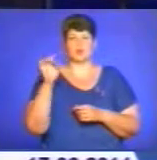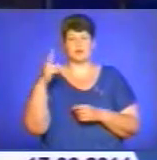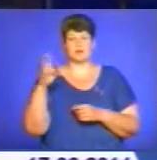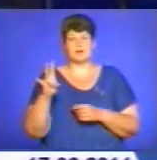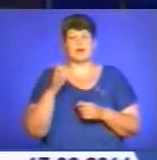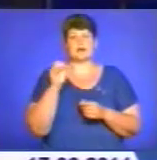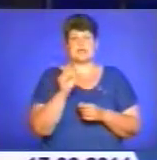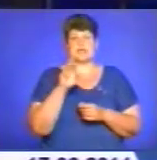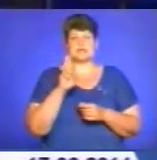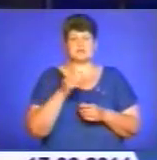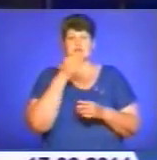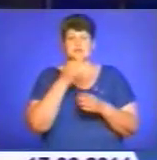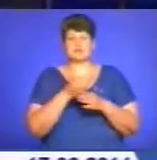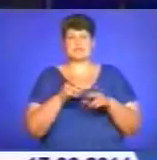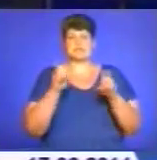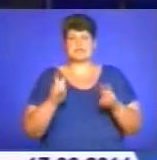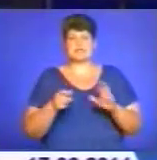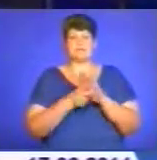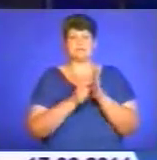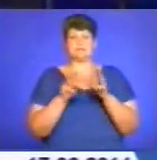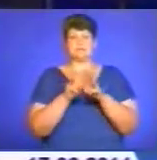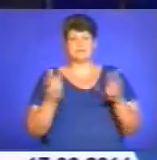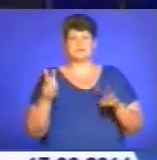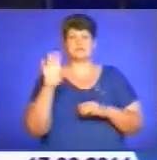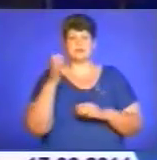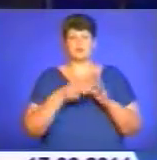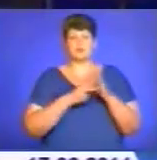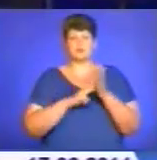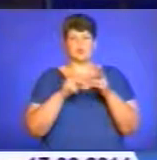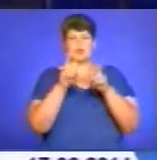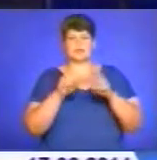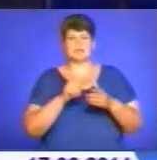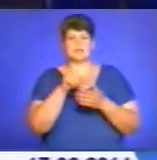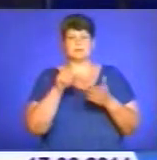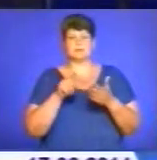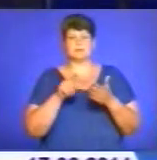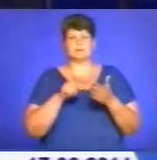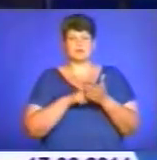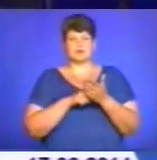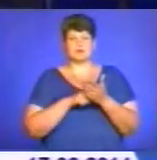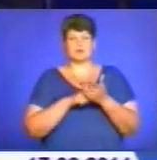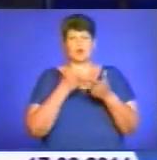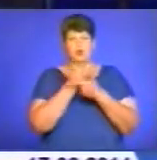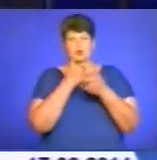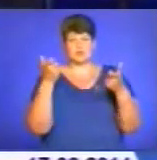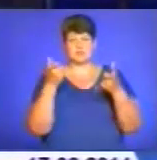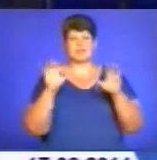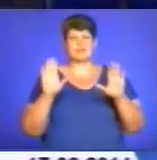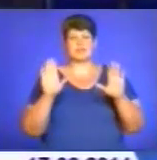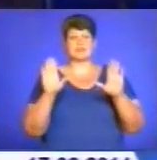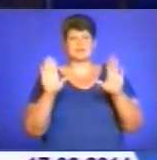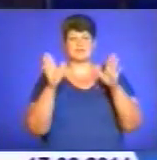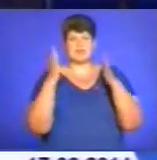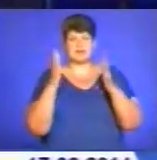Яценюк додав, що на засіданні Кабміну у середу планується розглянути законопроект про оголошення надзвичайного енергетичного стану.